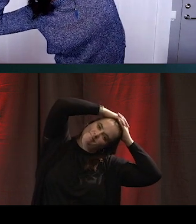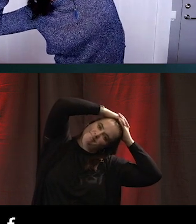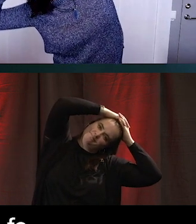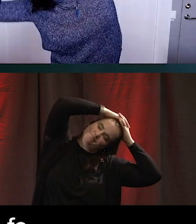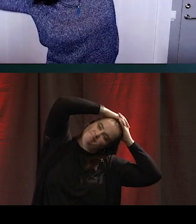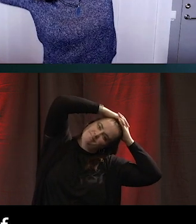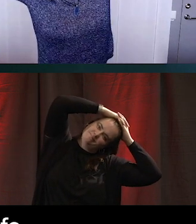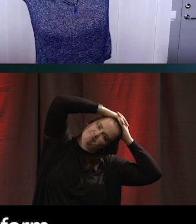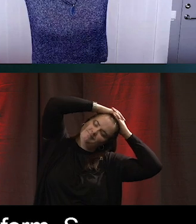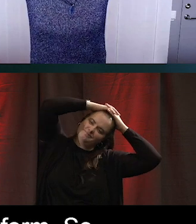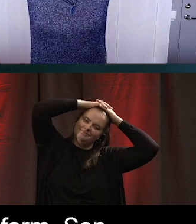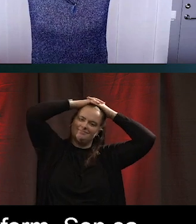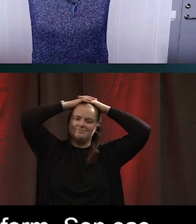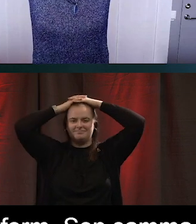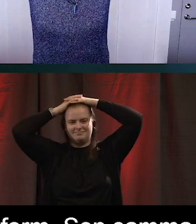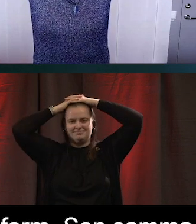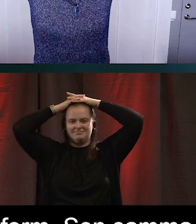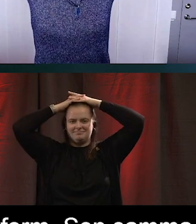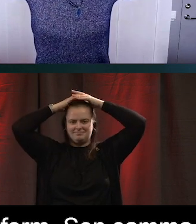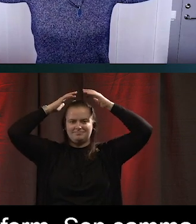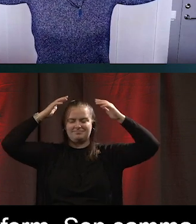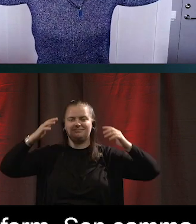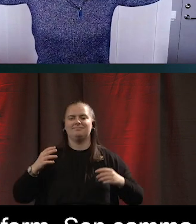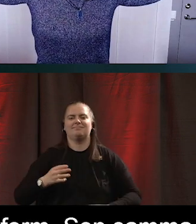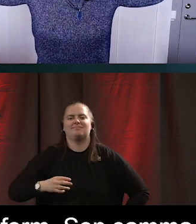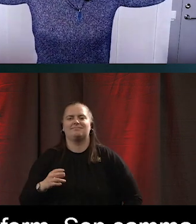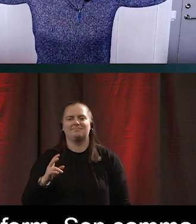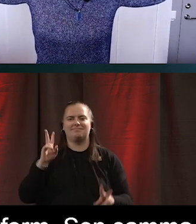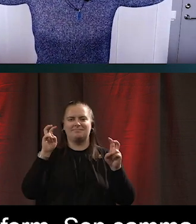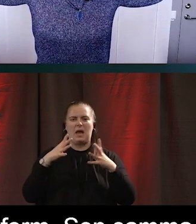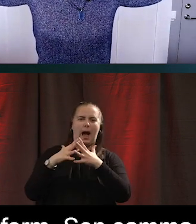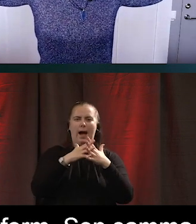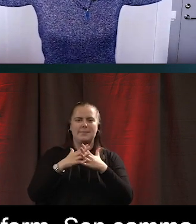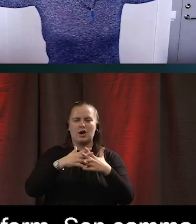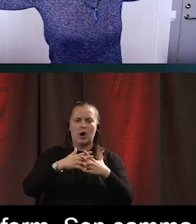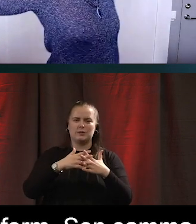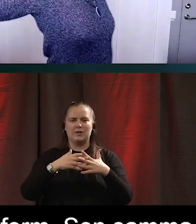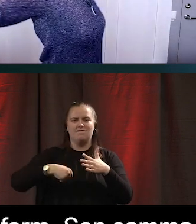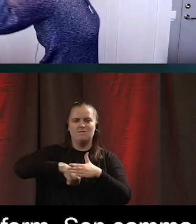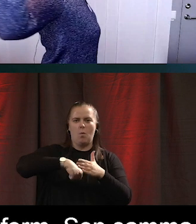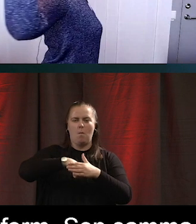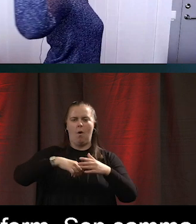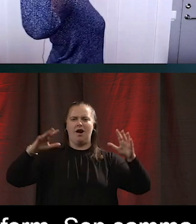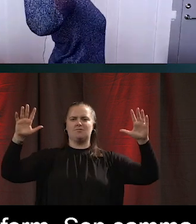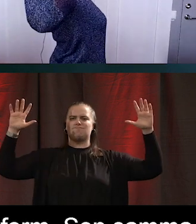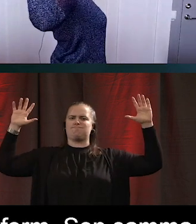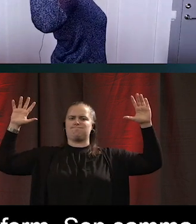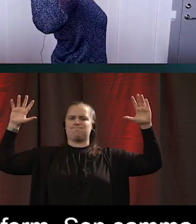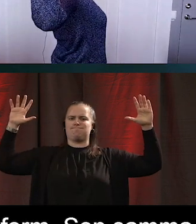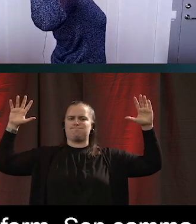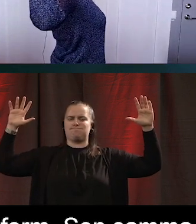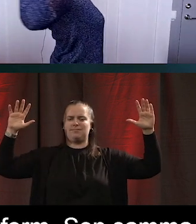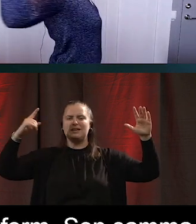taket. Och sen så gör vi en amerikansk fotbolls-goalpost med armarna. Ungefär som att ni försöker hålla en